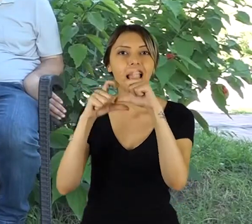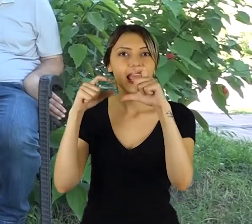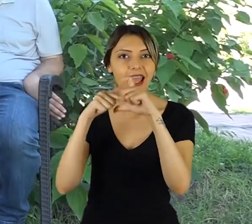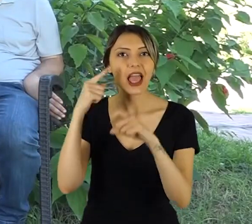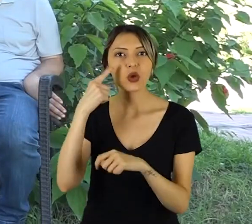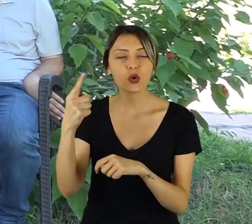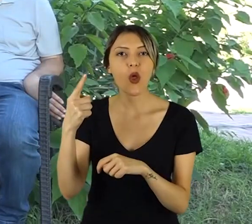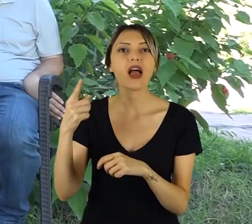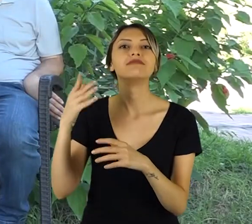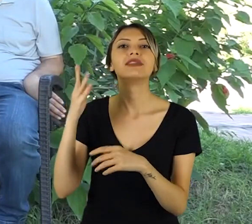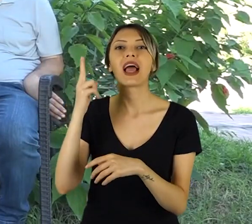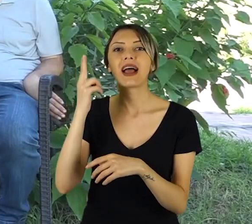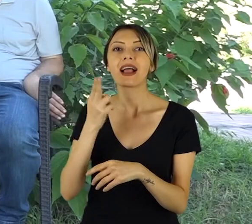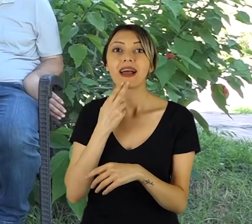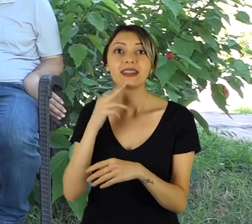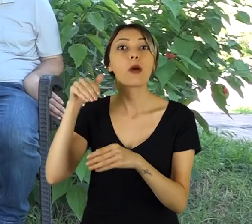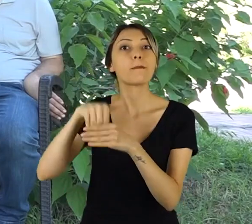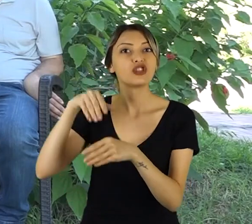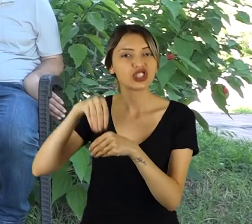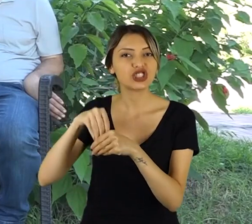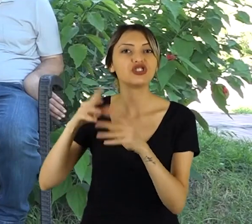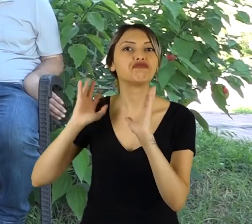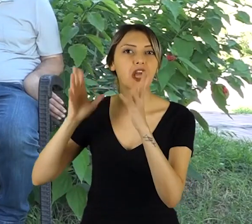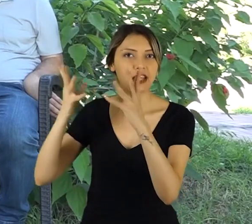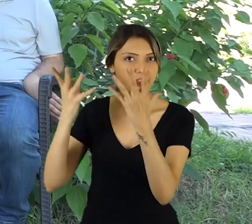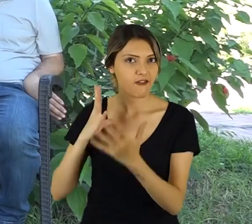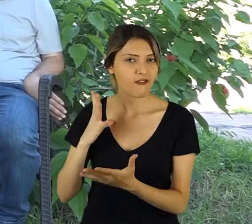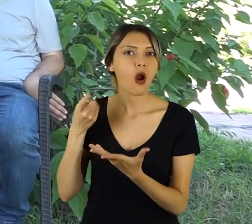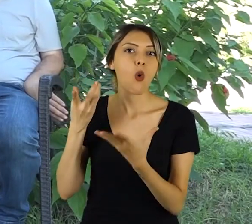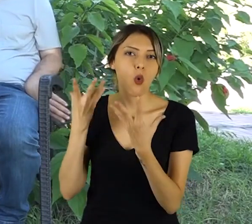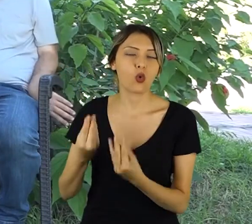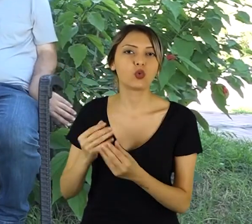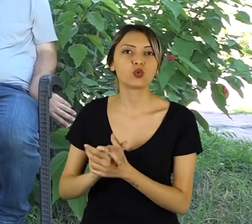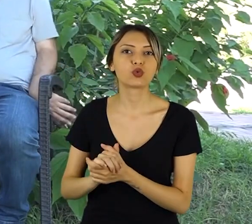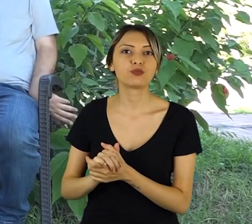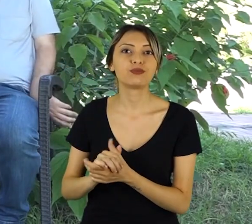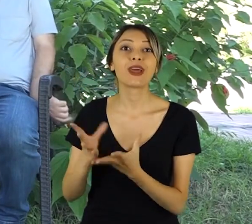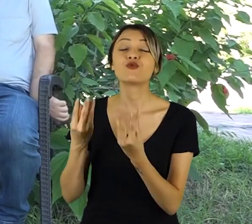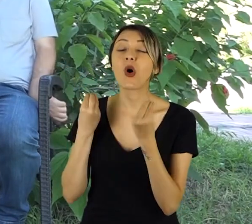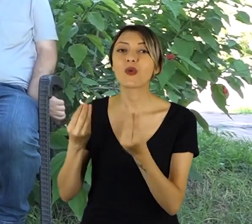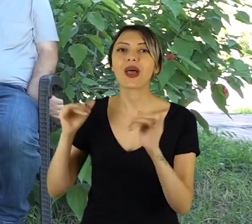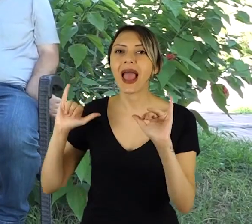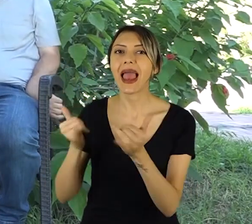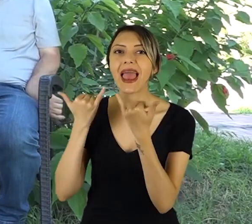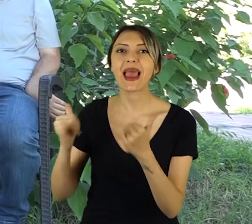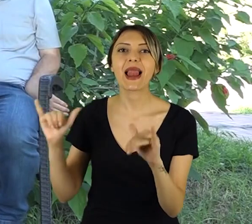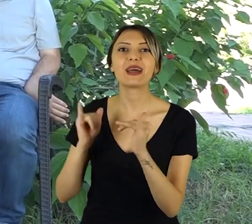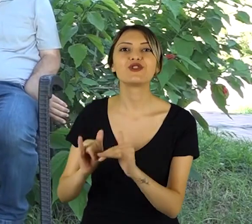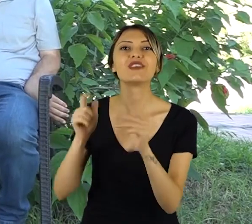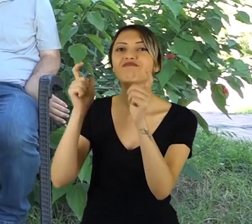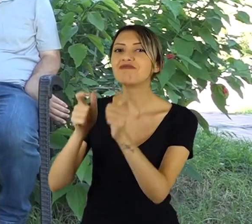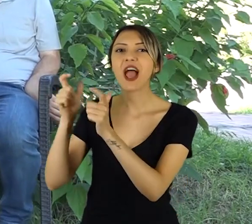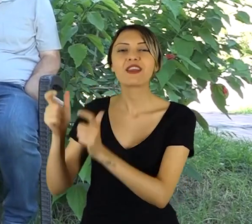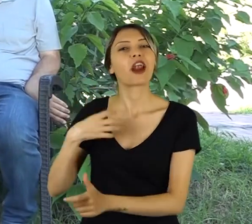etkinliklerimiz oldu becim. Gepsep'te. Çok güzel eğlenceli ortamlar